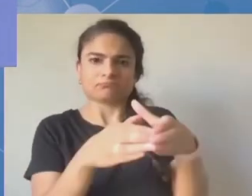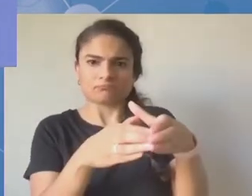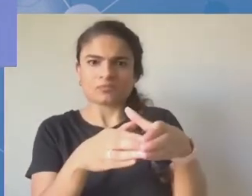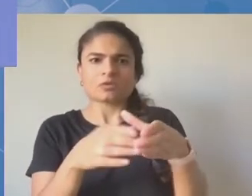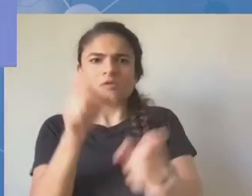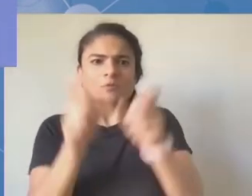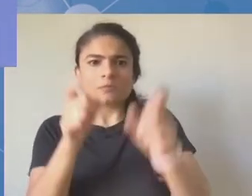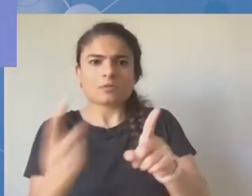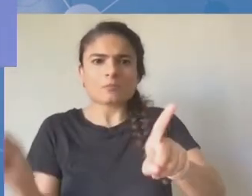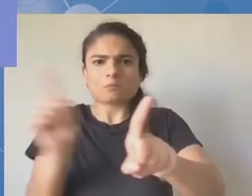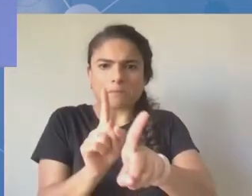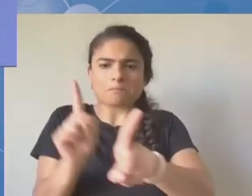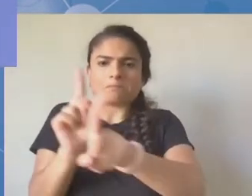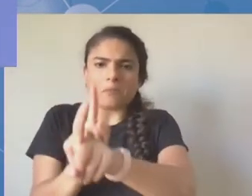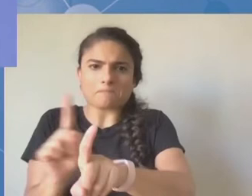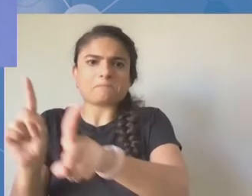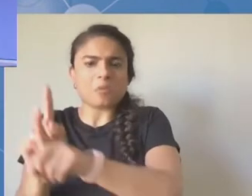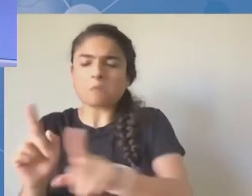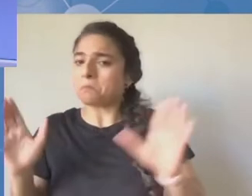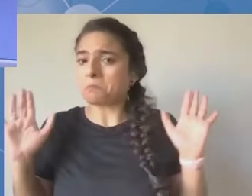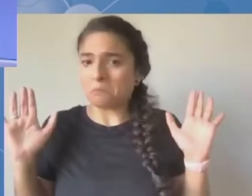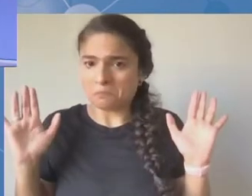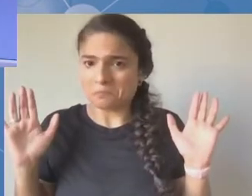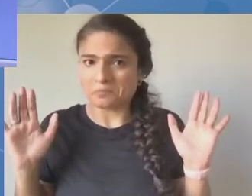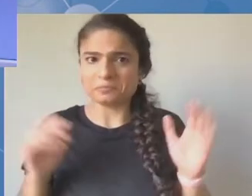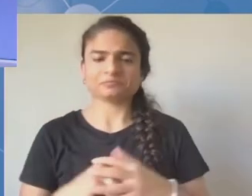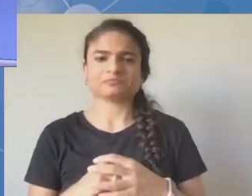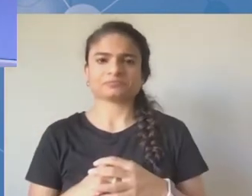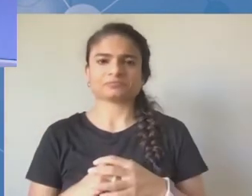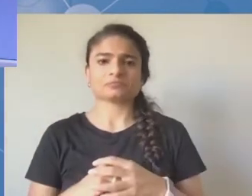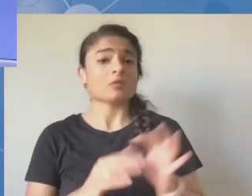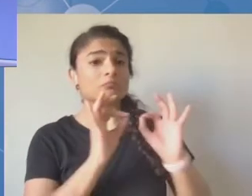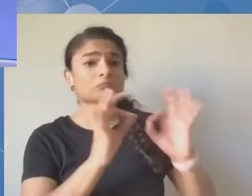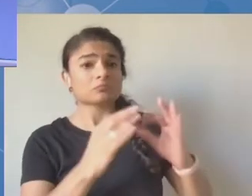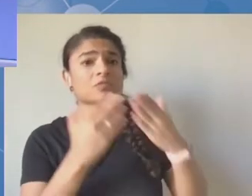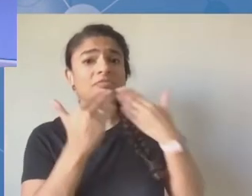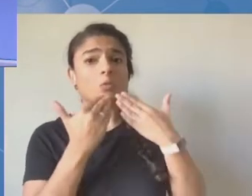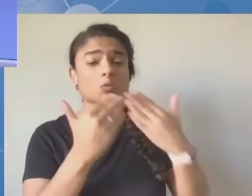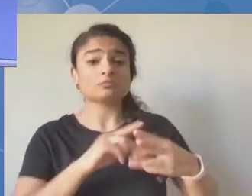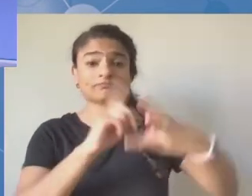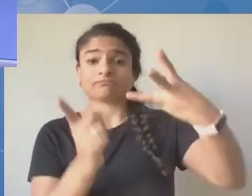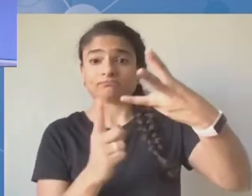która chce zabrać głos, to będzie przedstawiciel hubu cyfrowego z Gany.